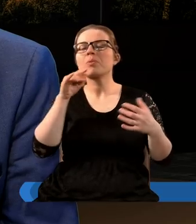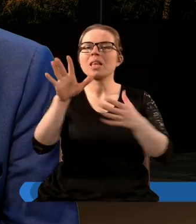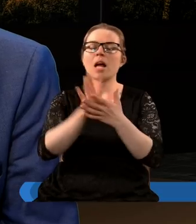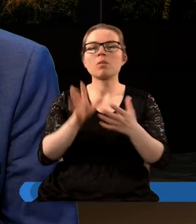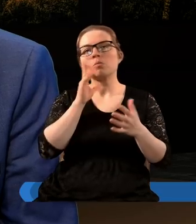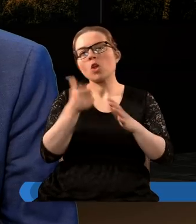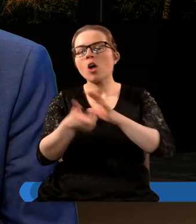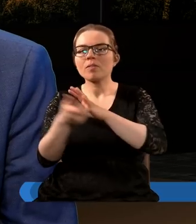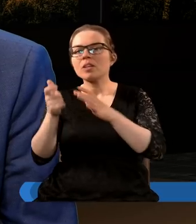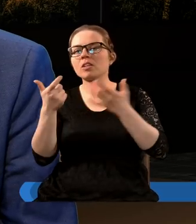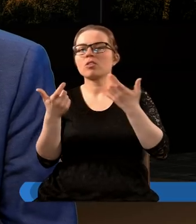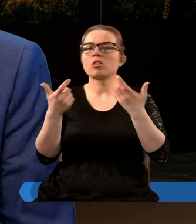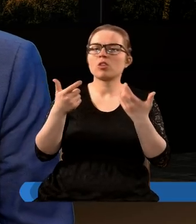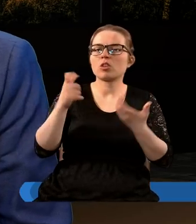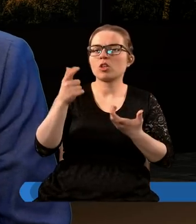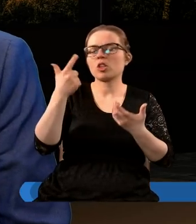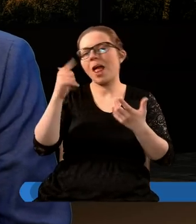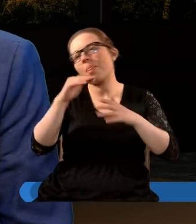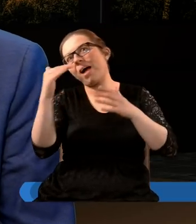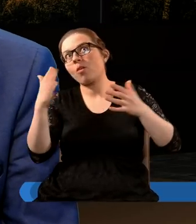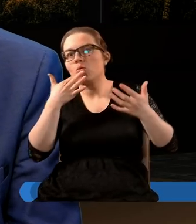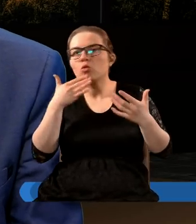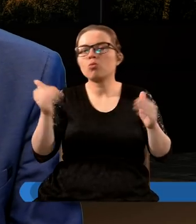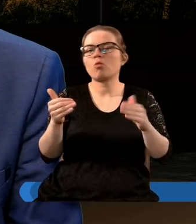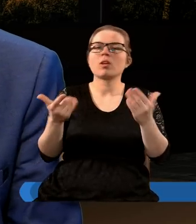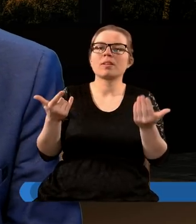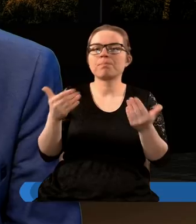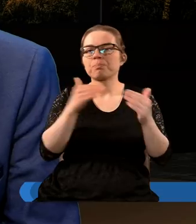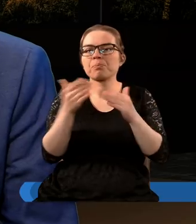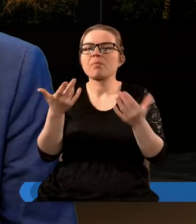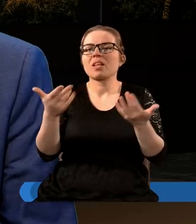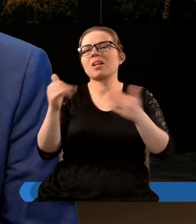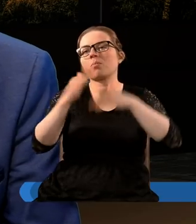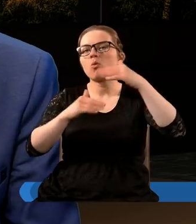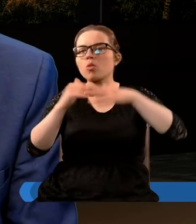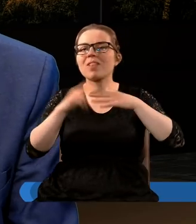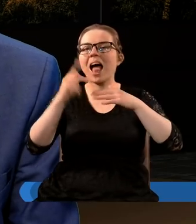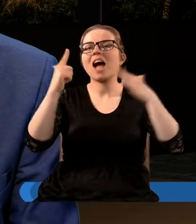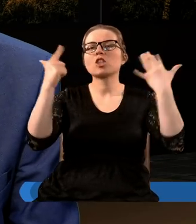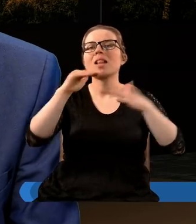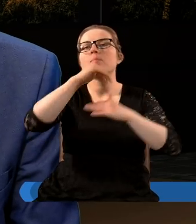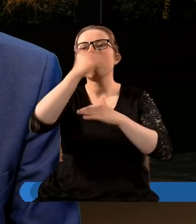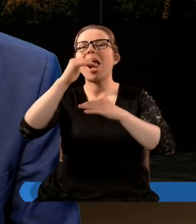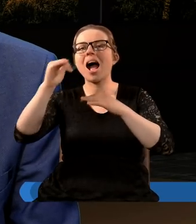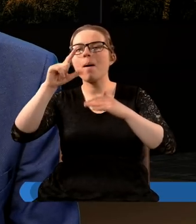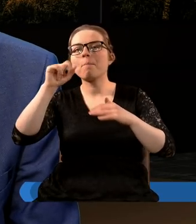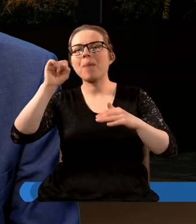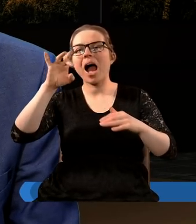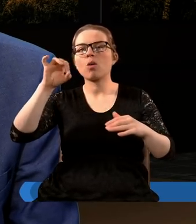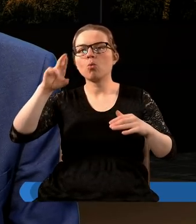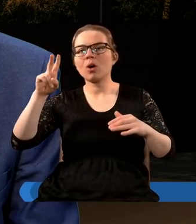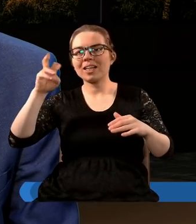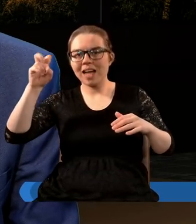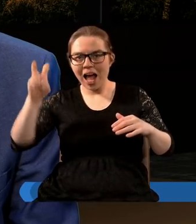tekstach sam Rzym przez przez owe siedem pagórków, bo przecież on jest zbudowany na siedmiu pagórkach, ale